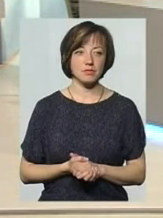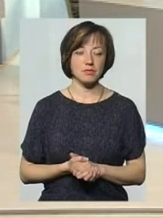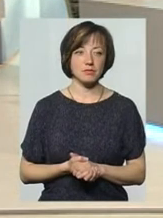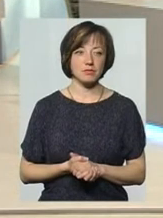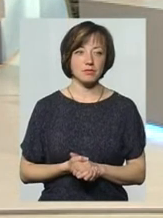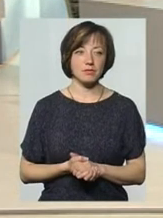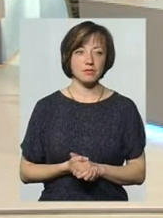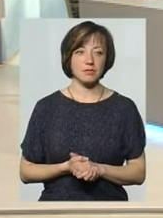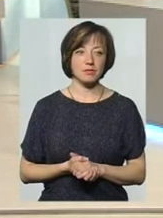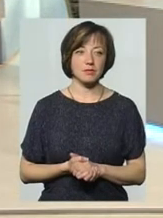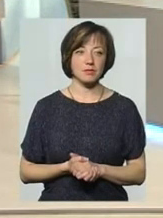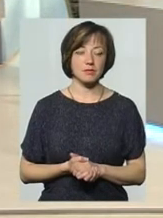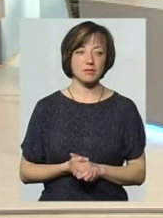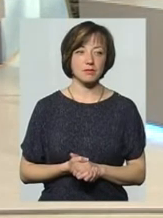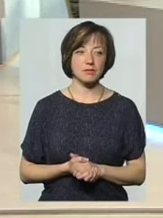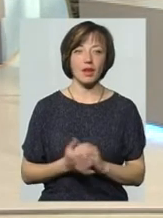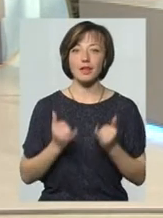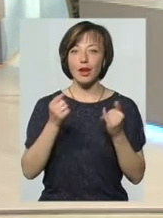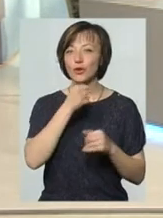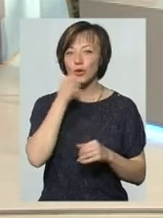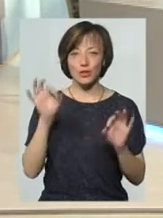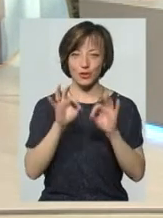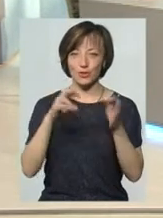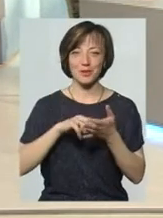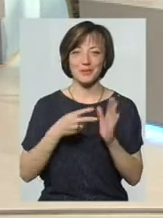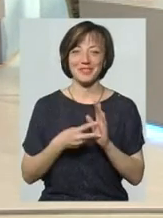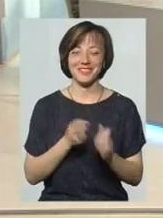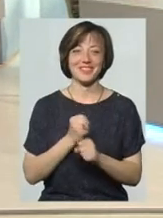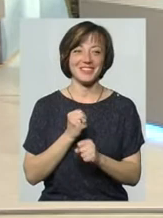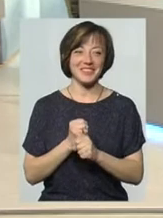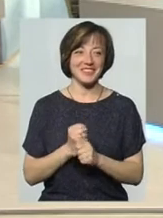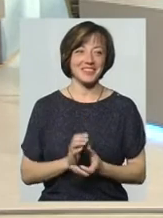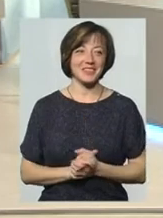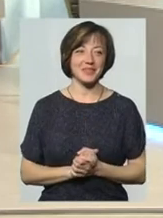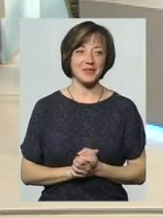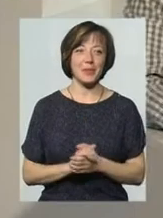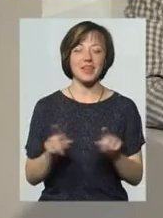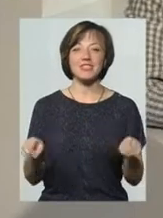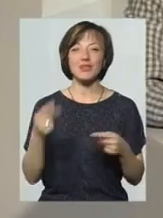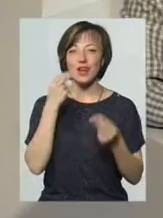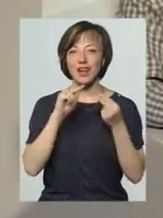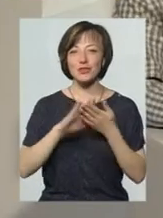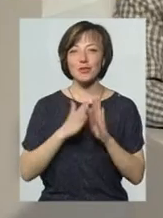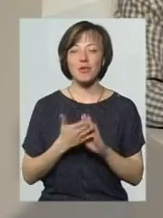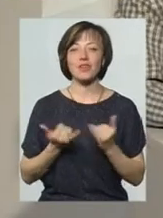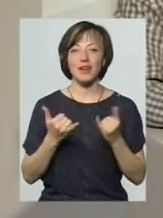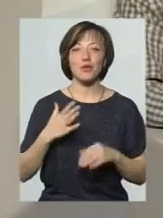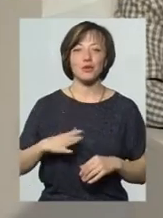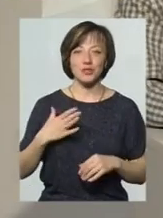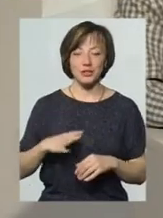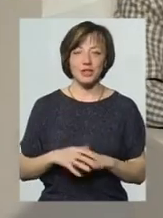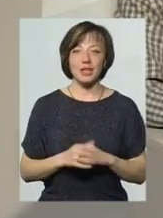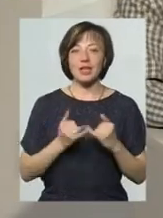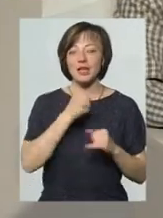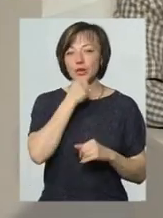Пані Валентино, а для дорослих нічого такого не планується? Створення кращих умов для очікування? Для